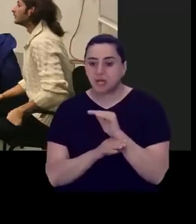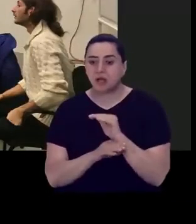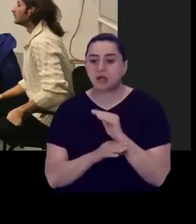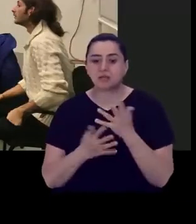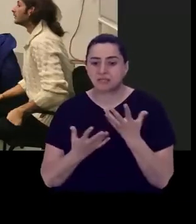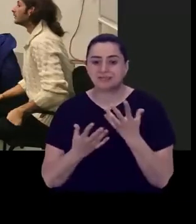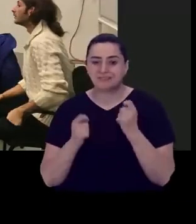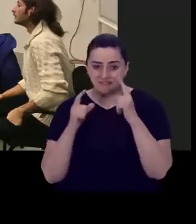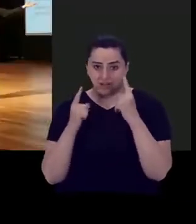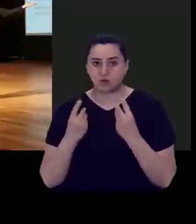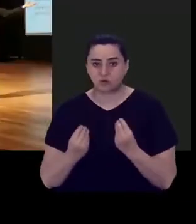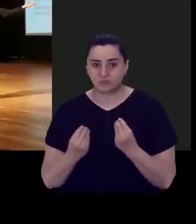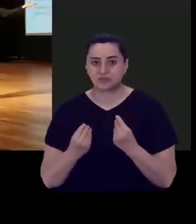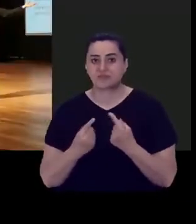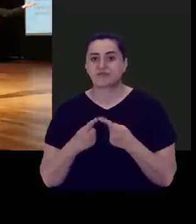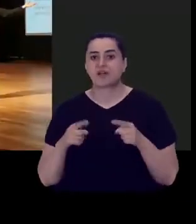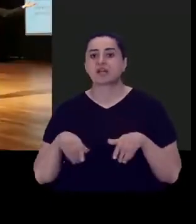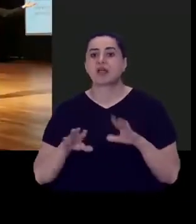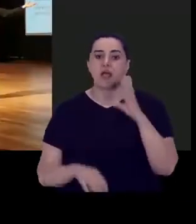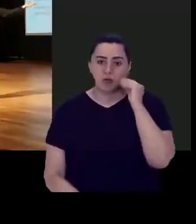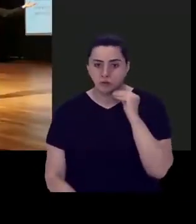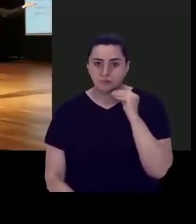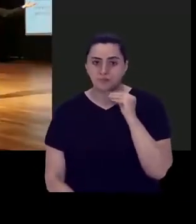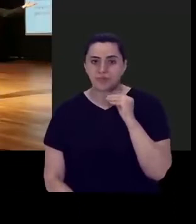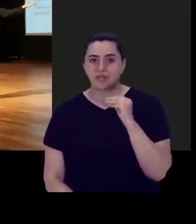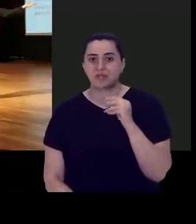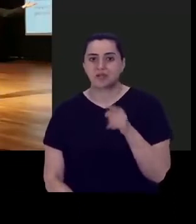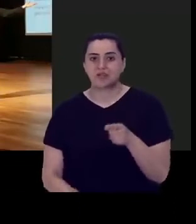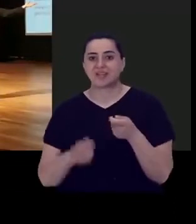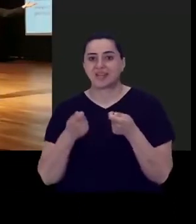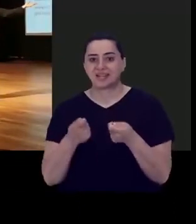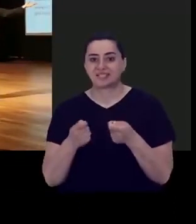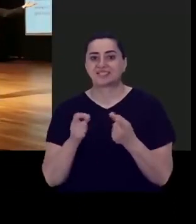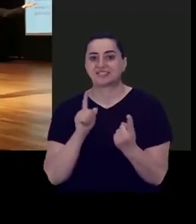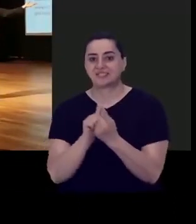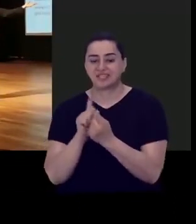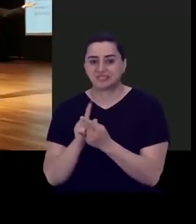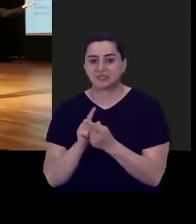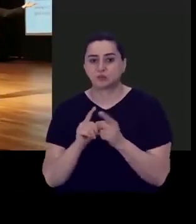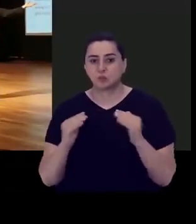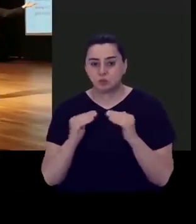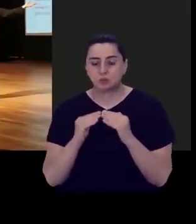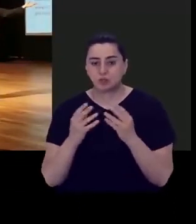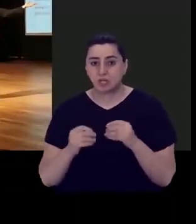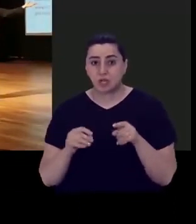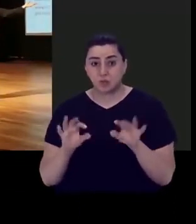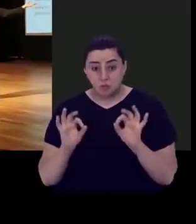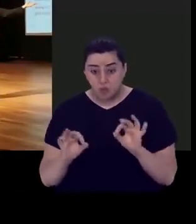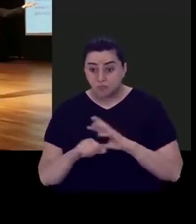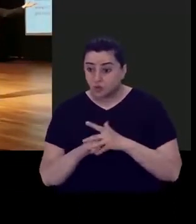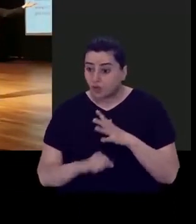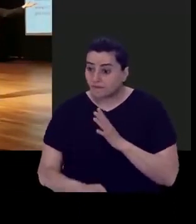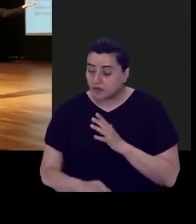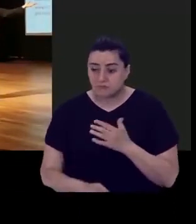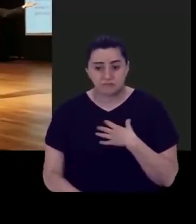verdiğinizde aslında farkınızın olmadığını almıyorlar. Daha çok eğitimlerimizle tanıştığımızda Aaaa böyle bir dünya mı